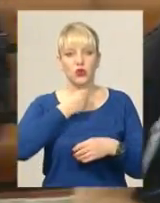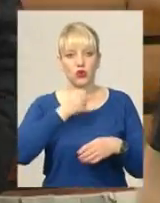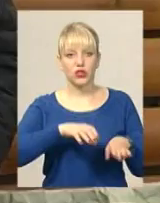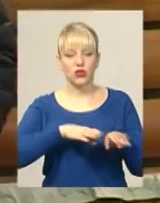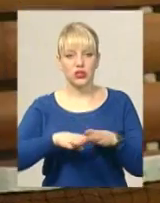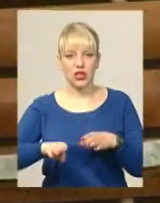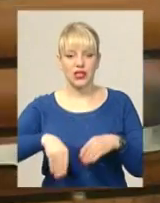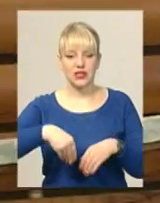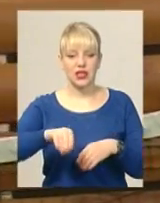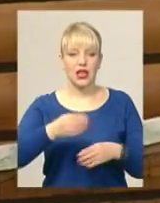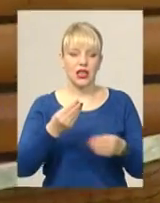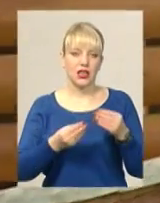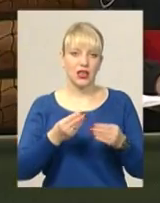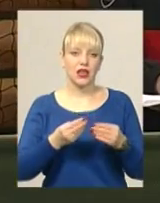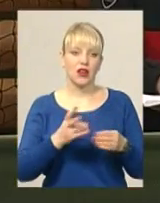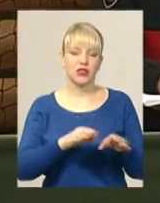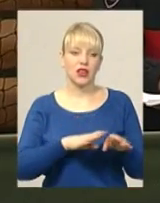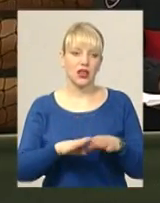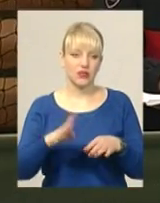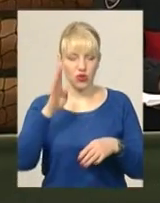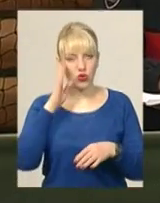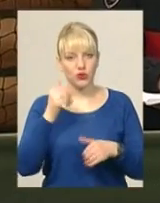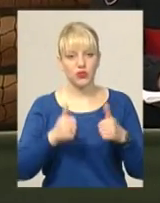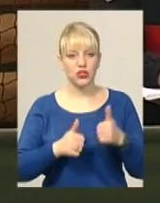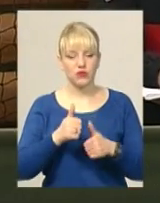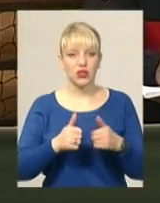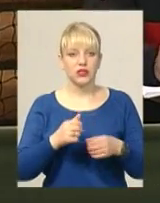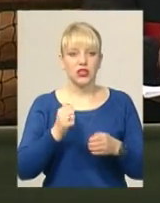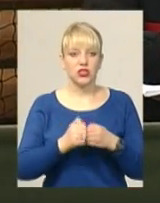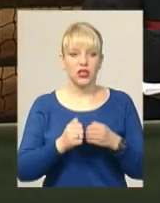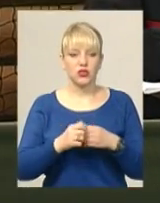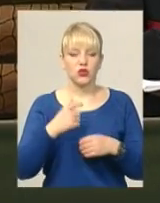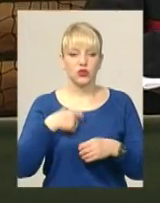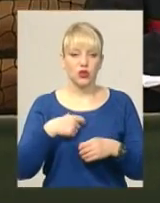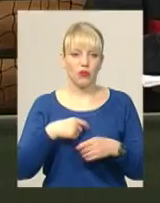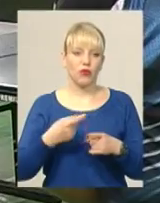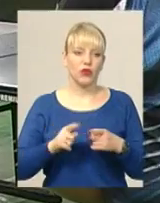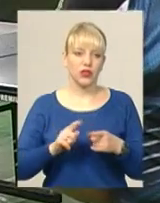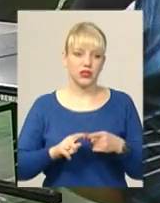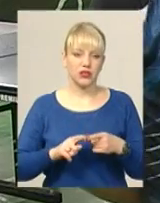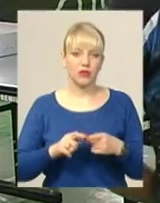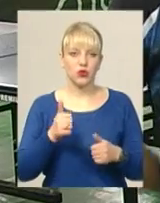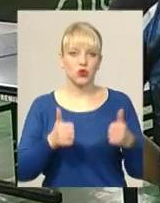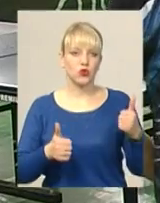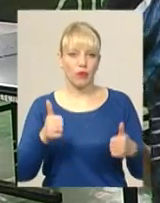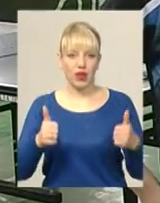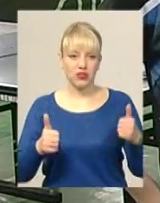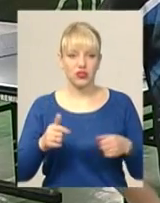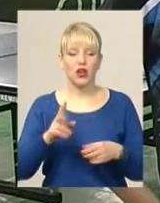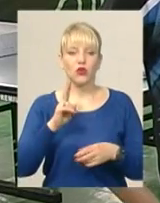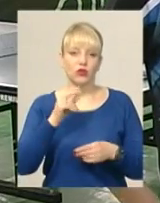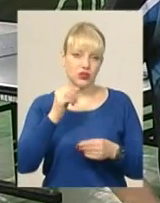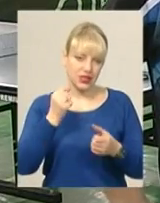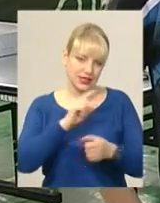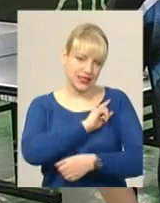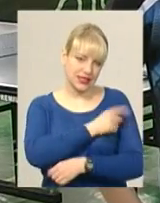тенісу і грають на рівних. Хлопці часто змагаються між собою, і на цих змаганнях їм також випало суперничати. Переможець сильніший, але